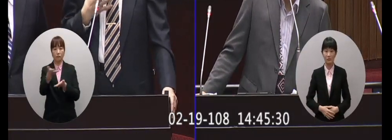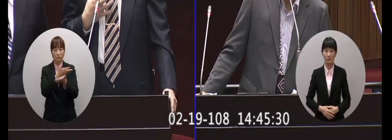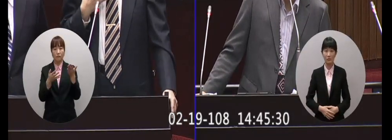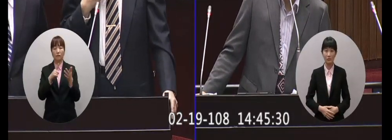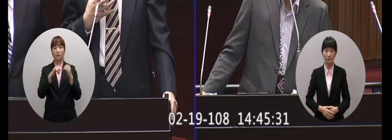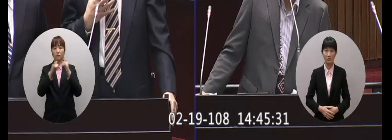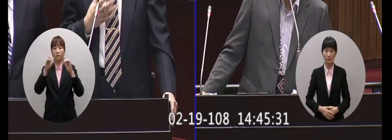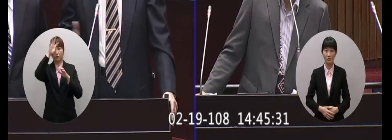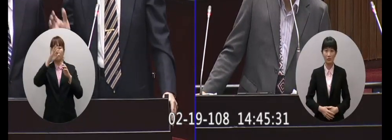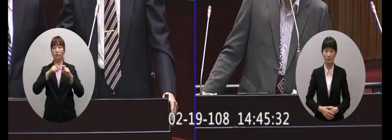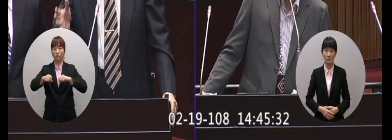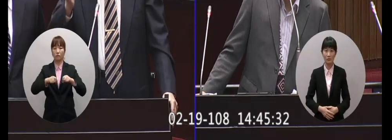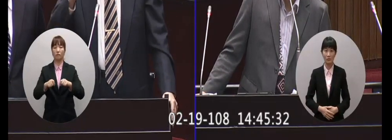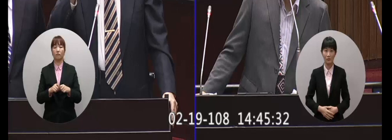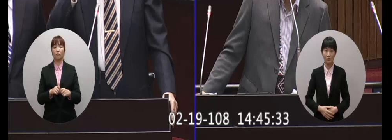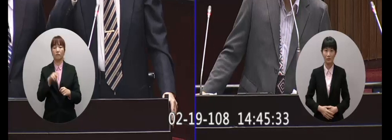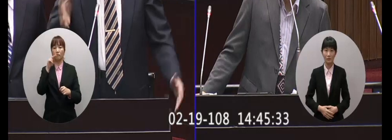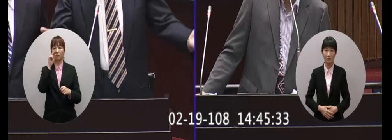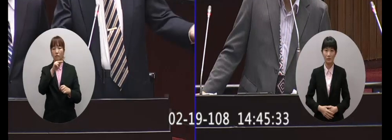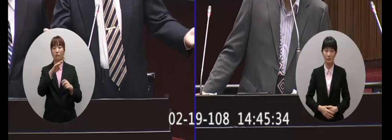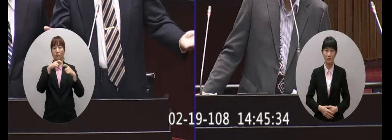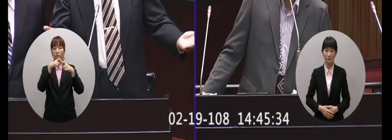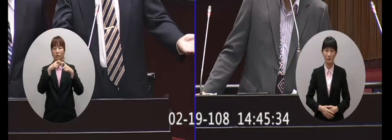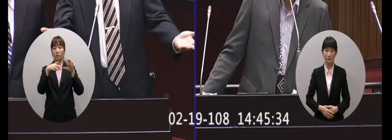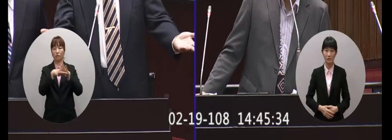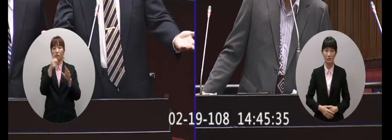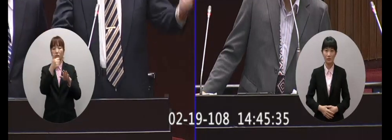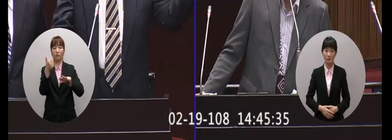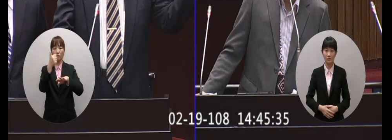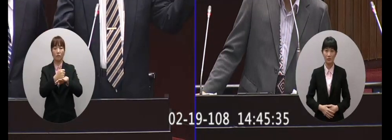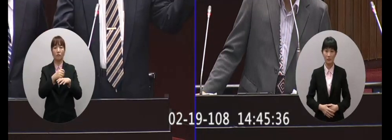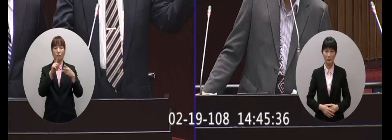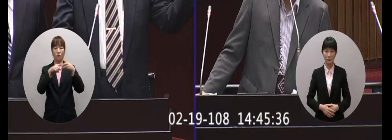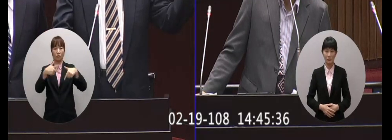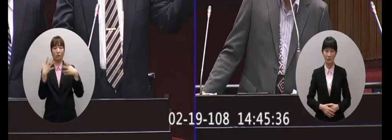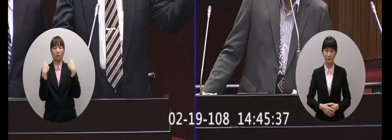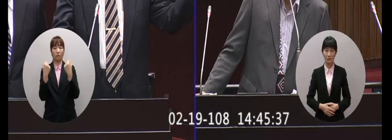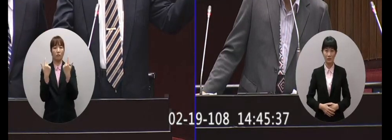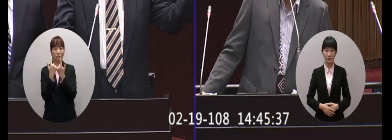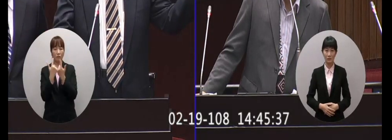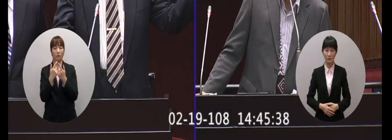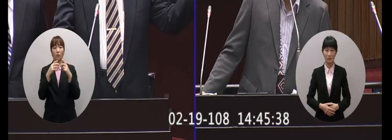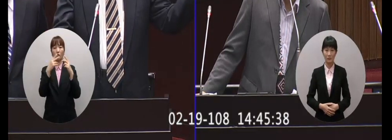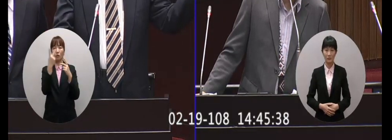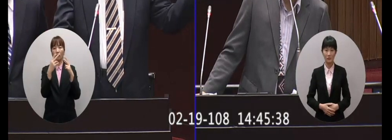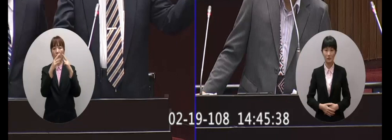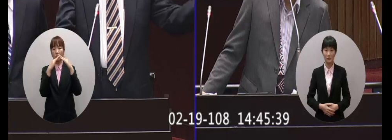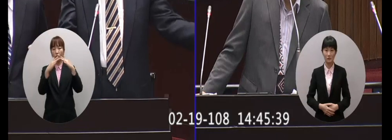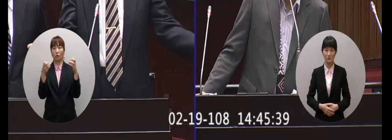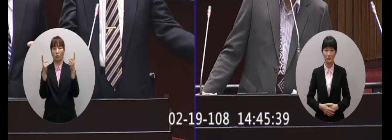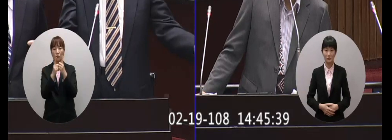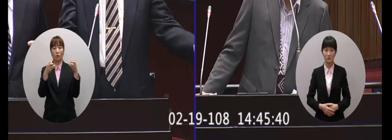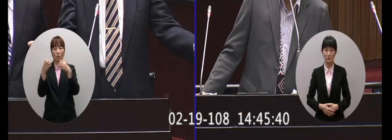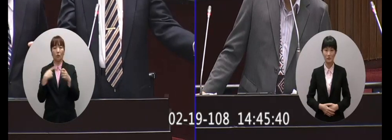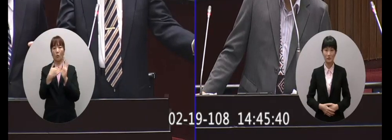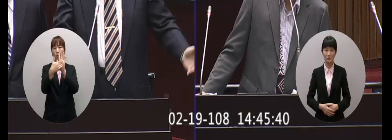我們民進黨政府的政策所以你可以看到那麼李文輝上海台灣主任現在還在台北啊雙城論壇啊對不對這個